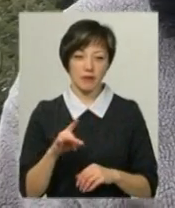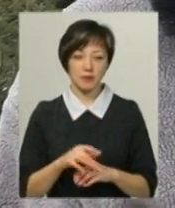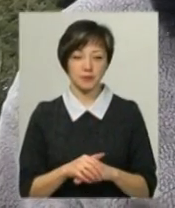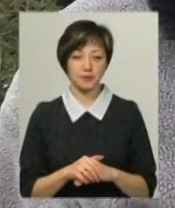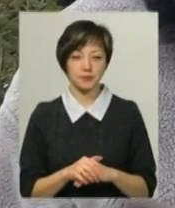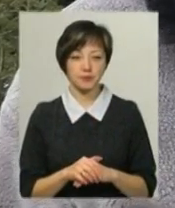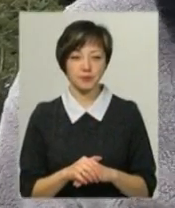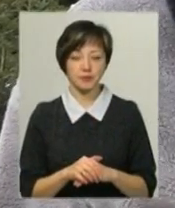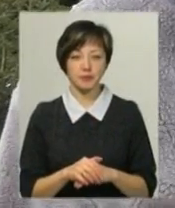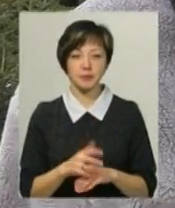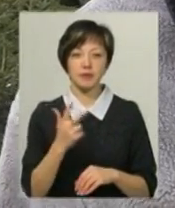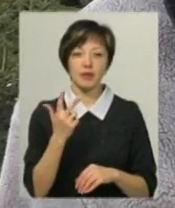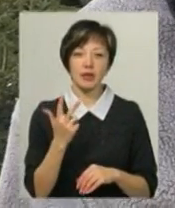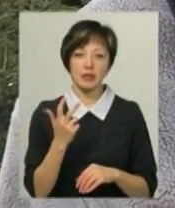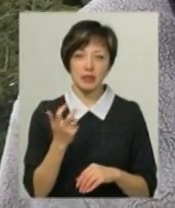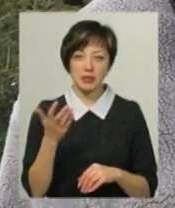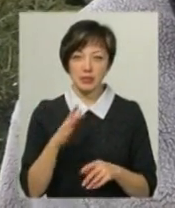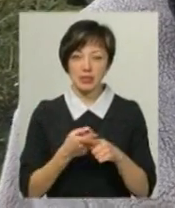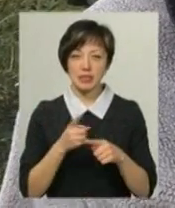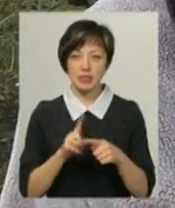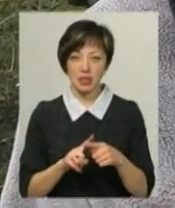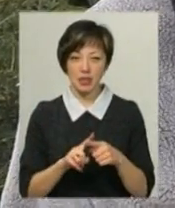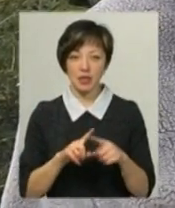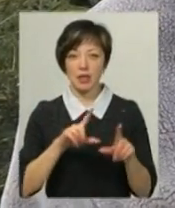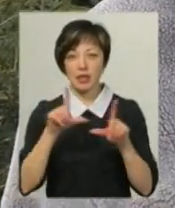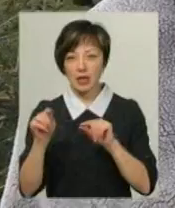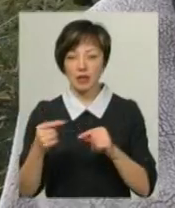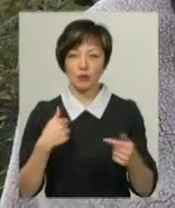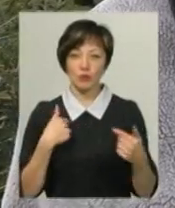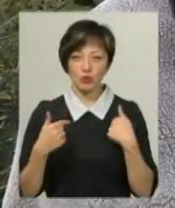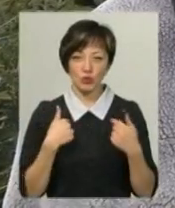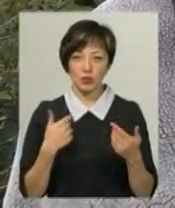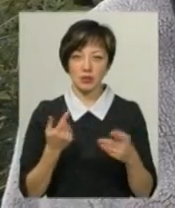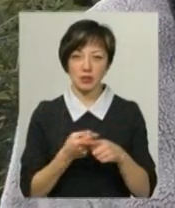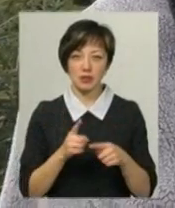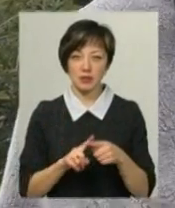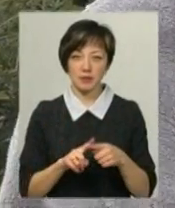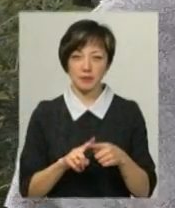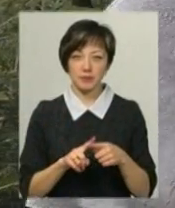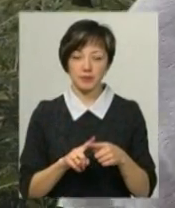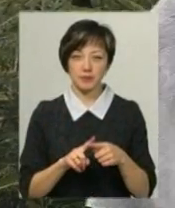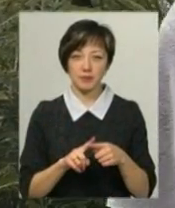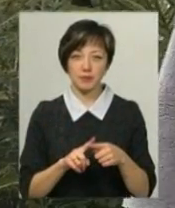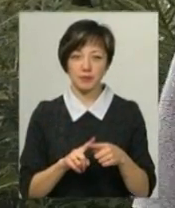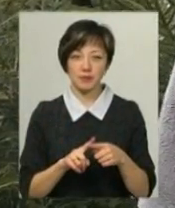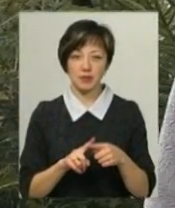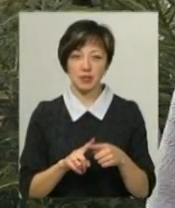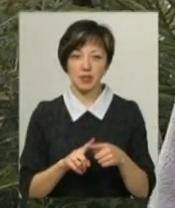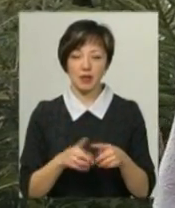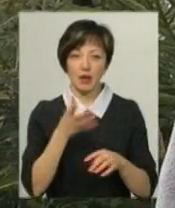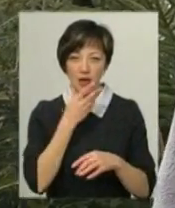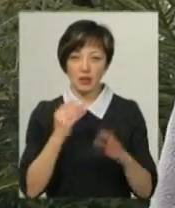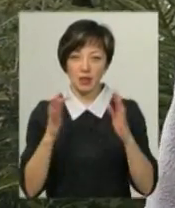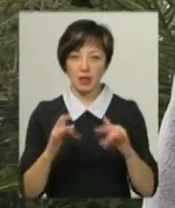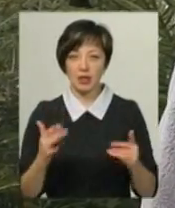по чому продаєте? 300, це ж їхати, мучитися. Це воно десь півтора метра? Ну, це гарна